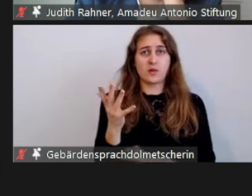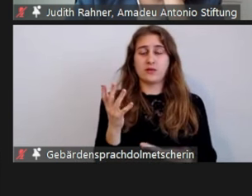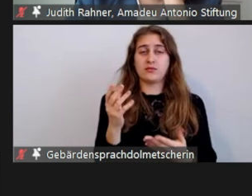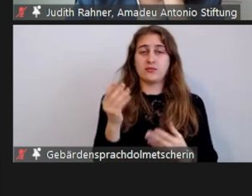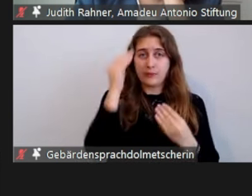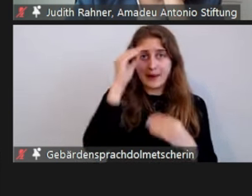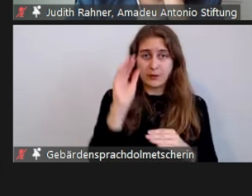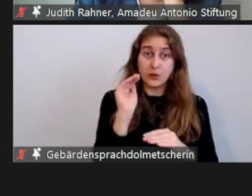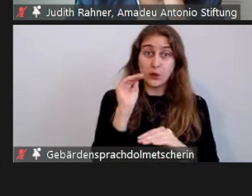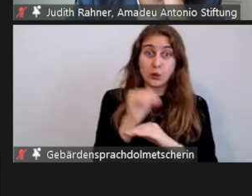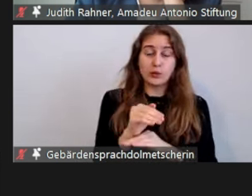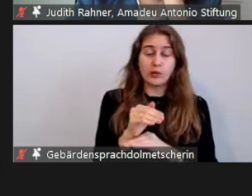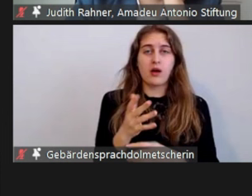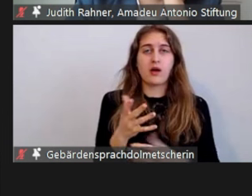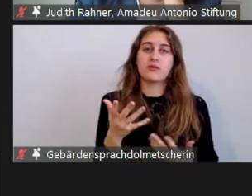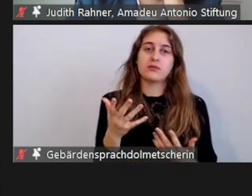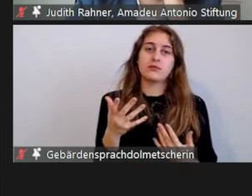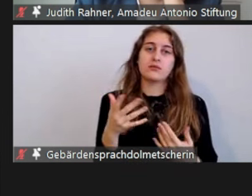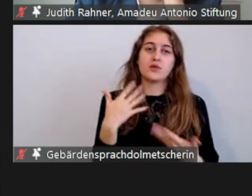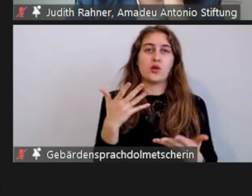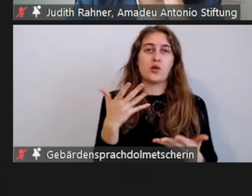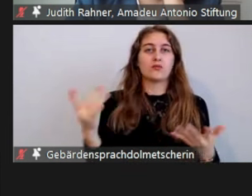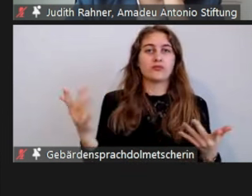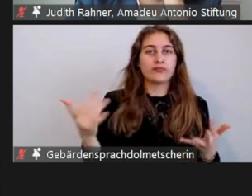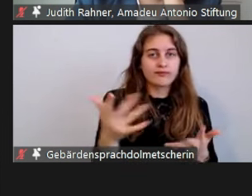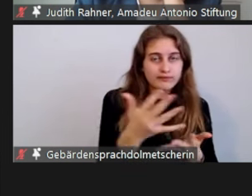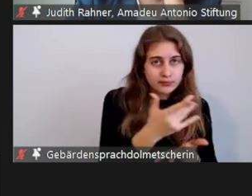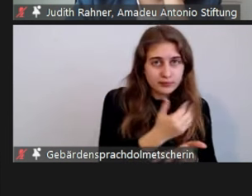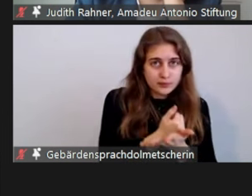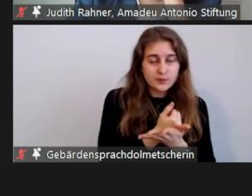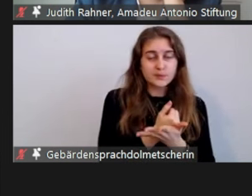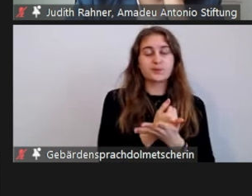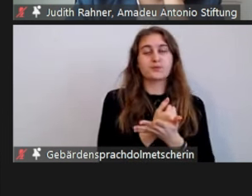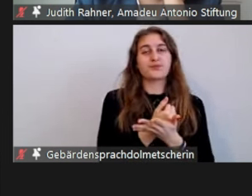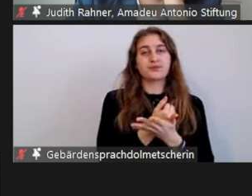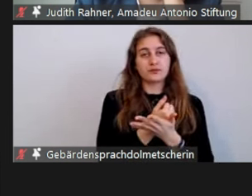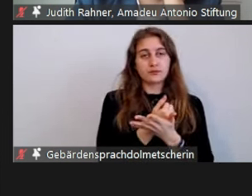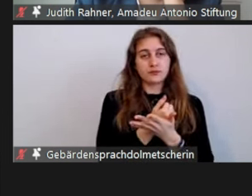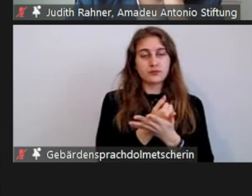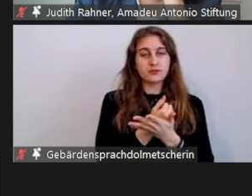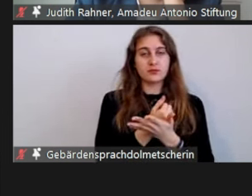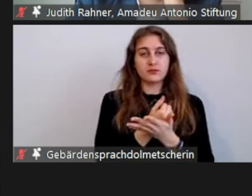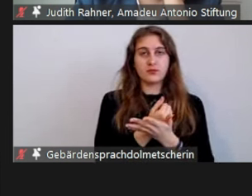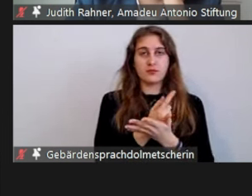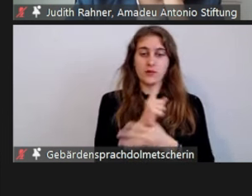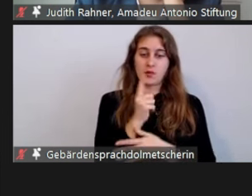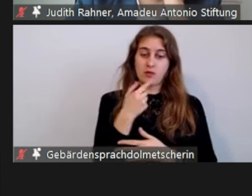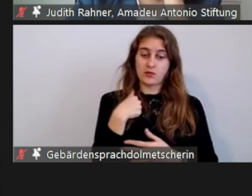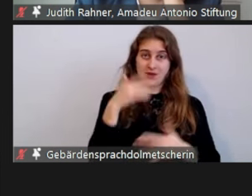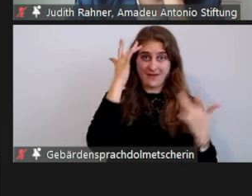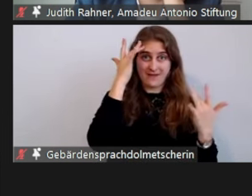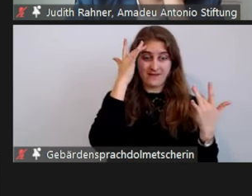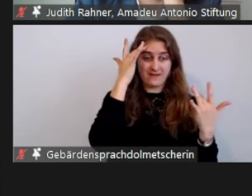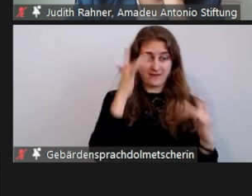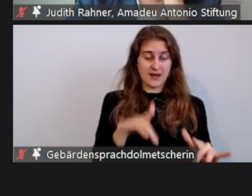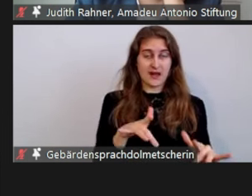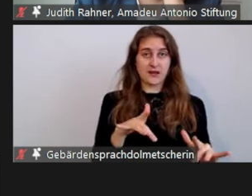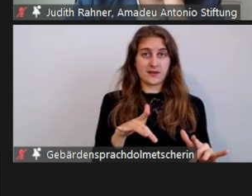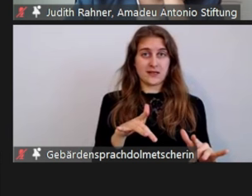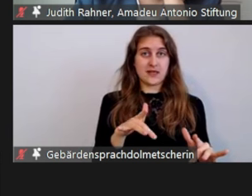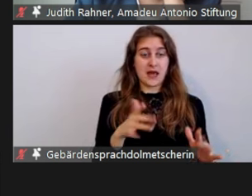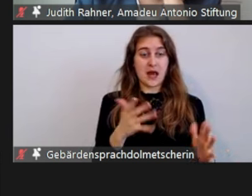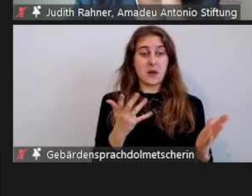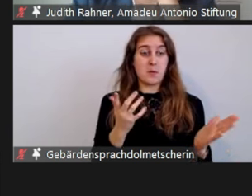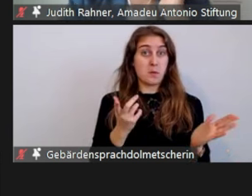gearbeitet, die wir zunächst erstmal quasi verifizieren und validieren mussten, um zu sehen,